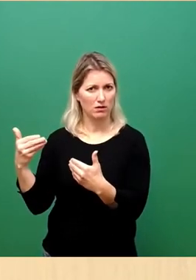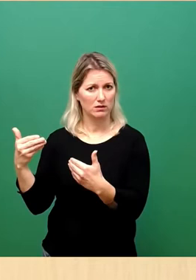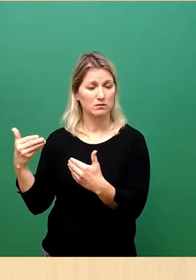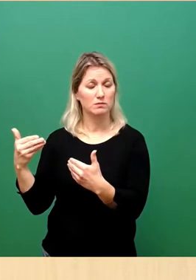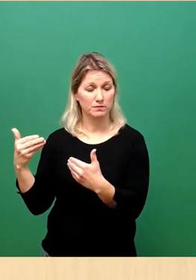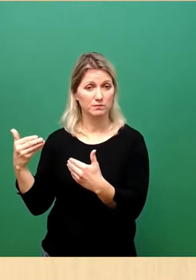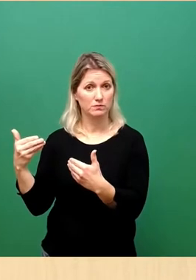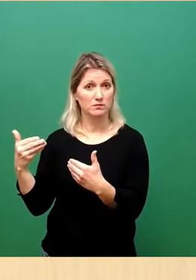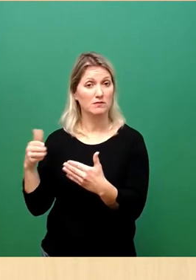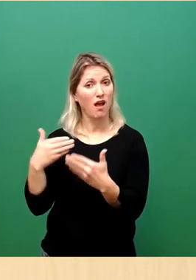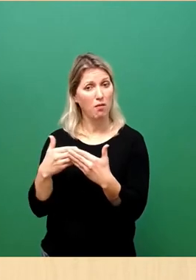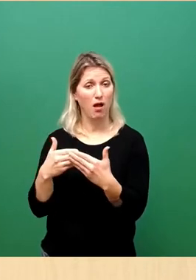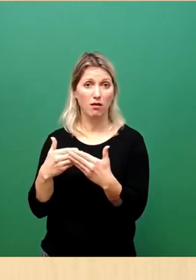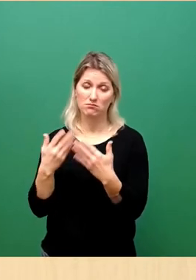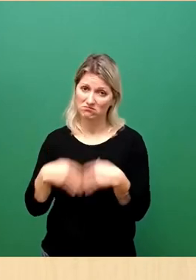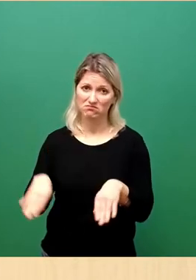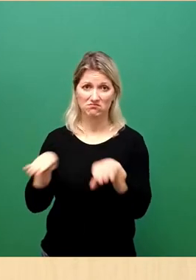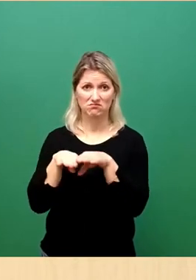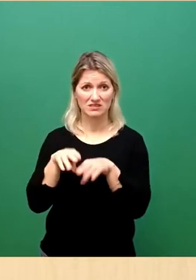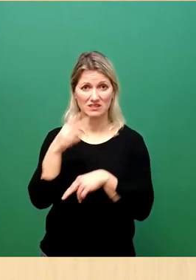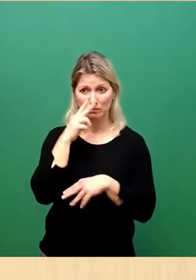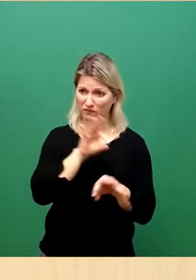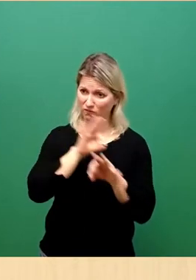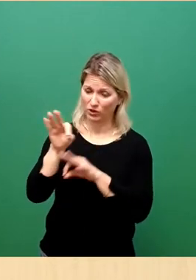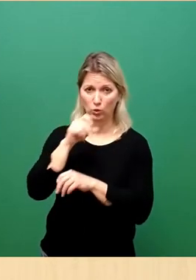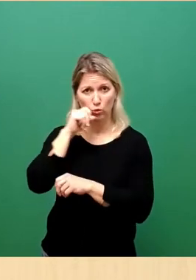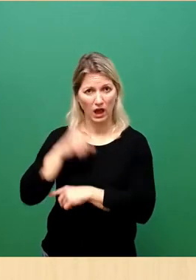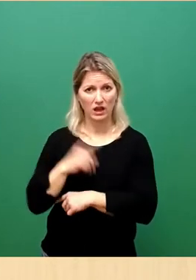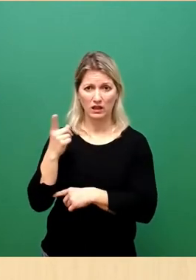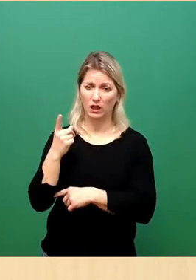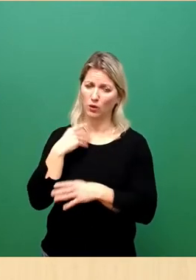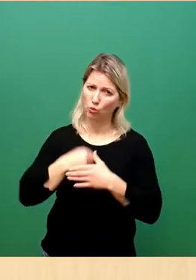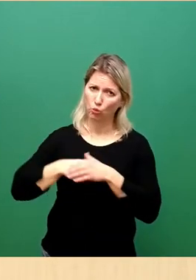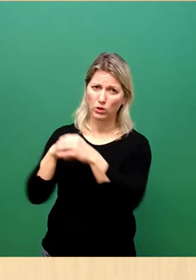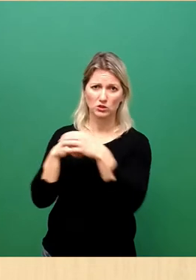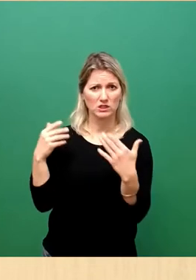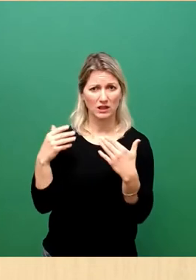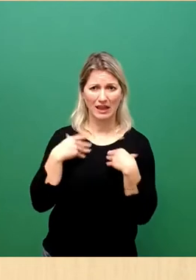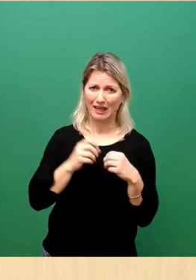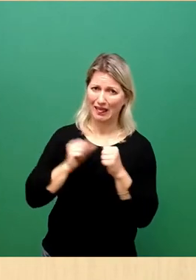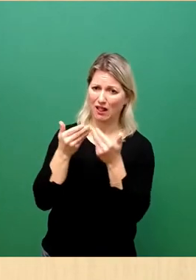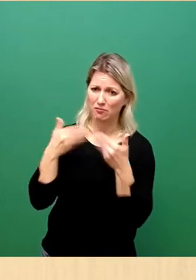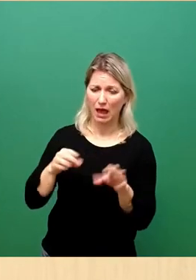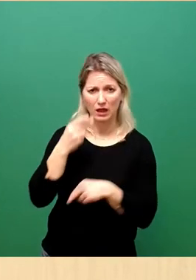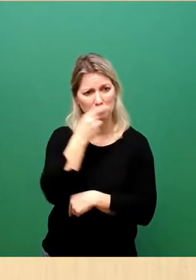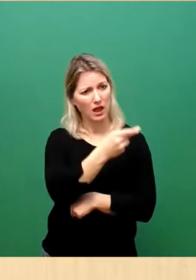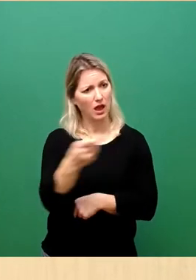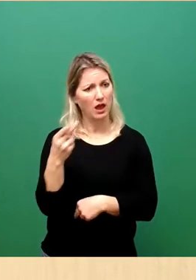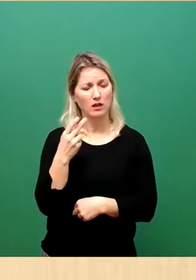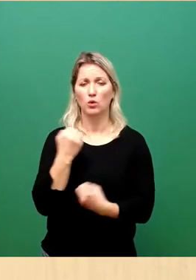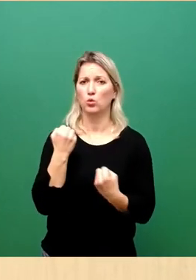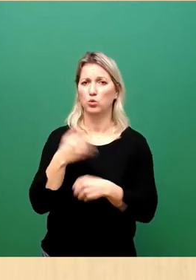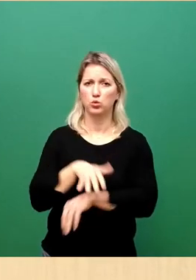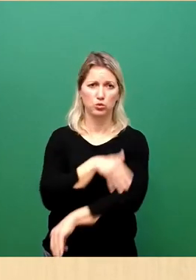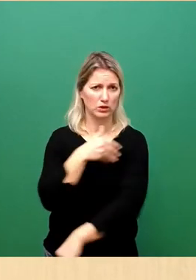Hilfsbereitschaft und die Unterstützung für die Ukraine. Das ist überwältigend. Zum dritten Mal sitzen wir heute